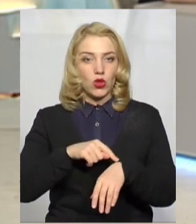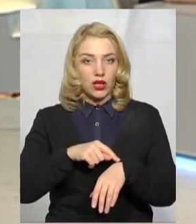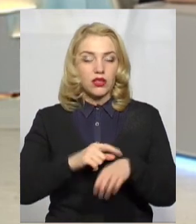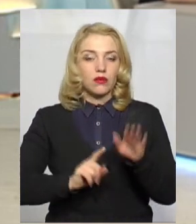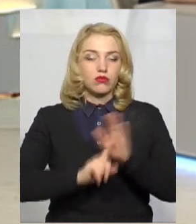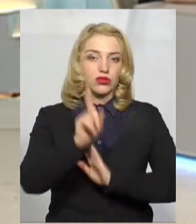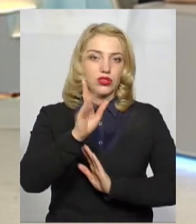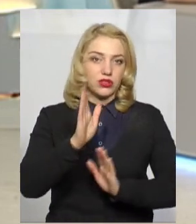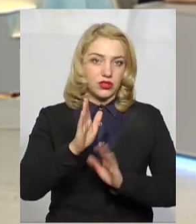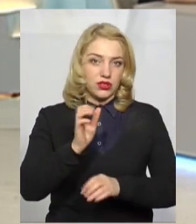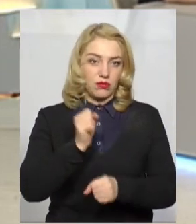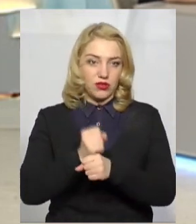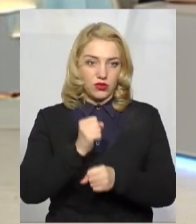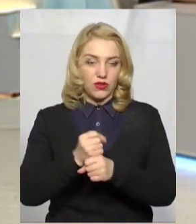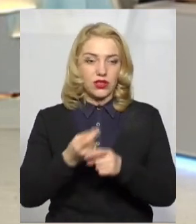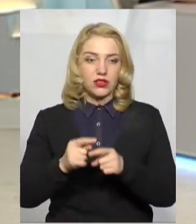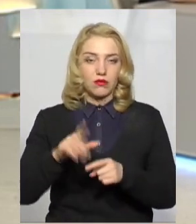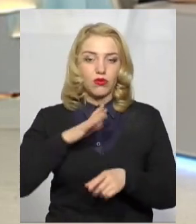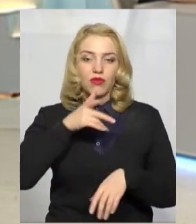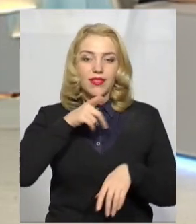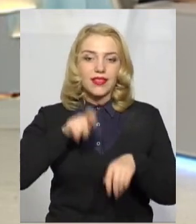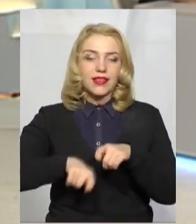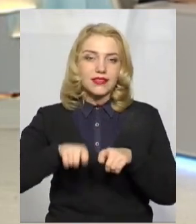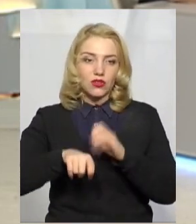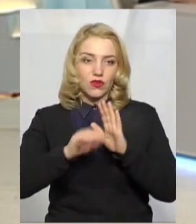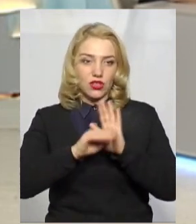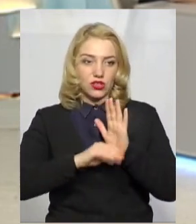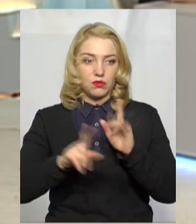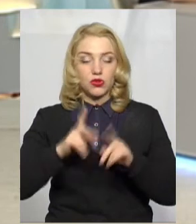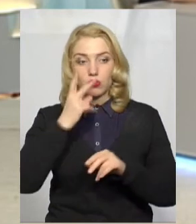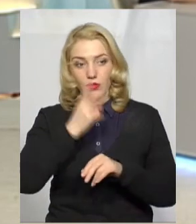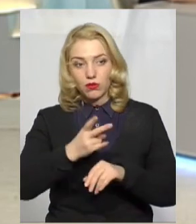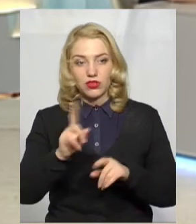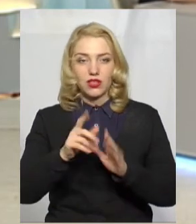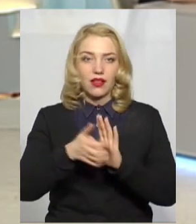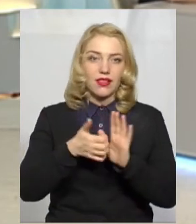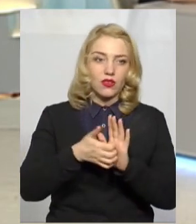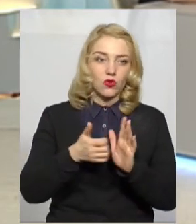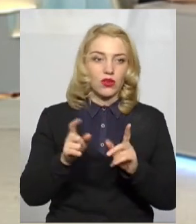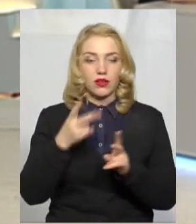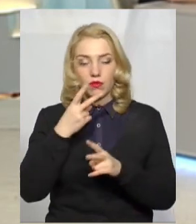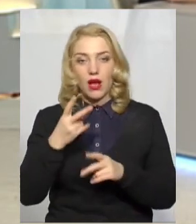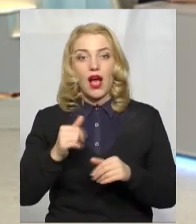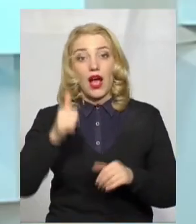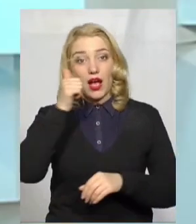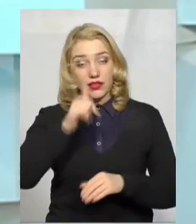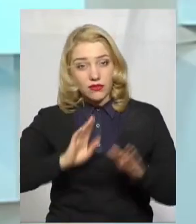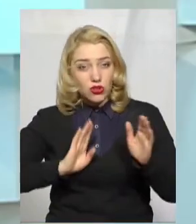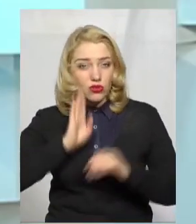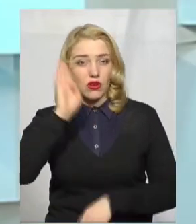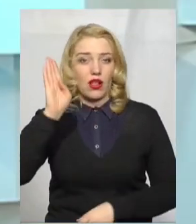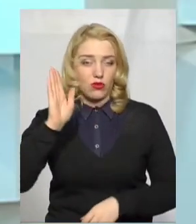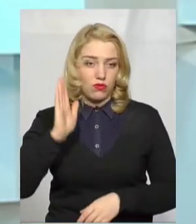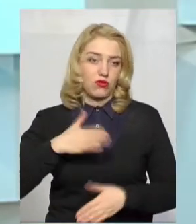працювати. І це був такий тестовий режим, відповідно, щоб побачити деякі недоліки і так далі. І вже з завтрашнього ранку вони